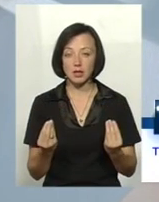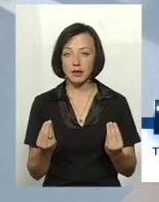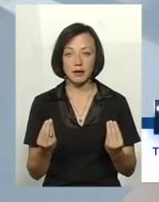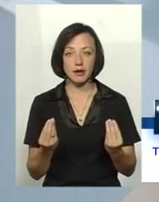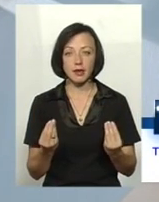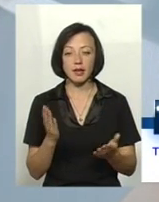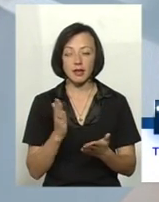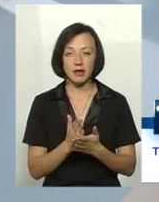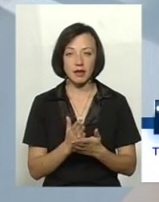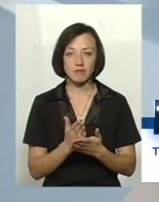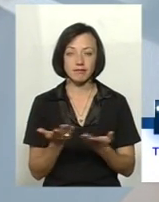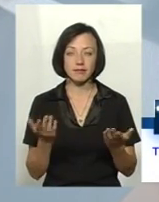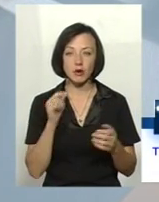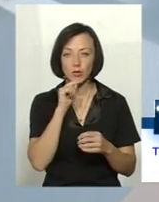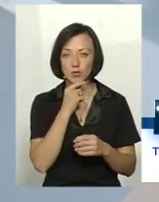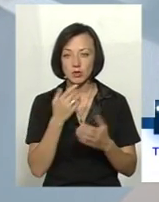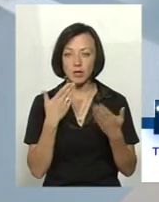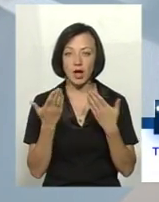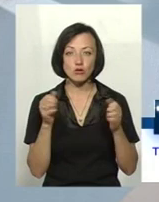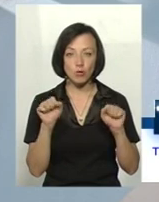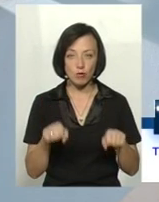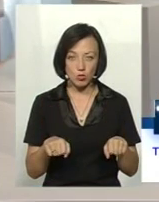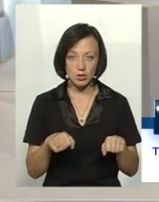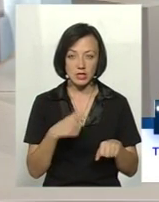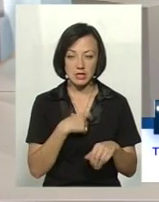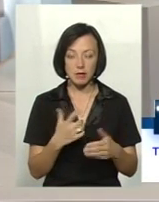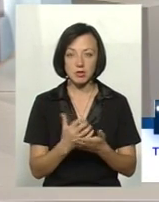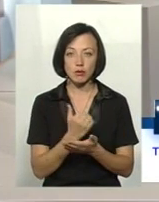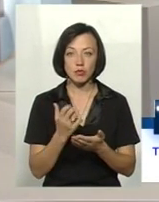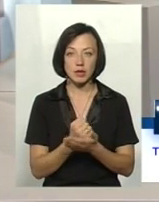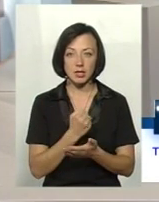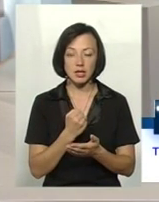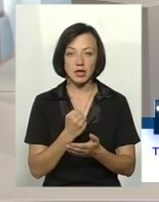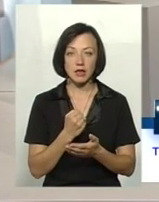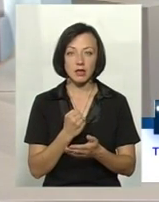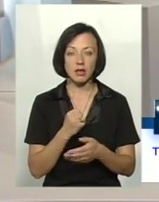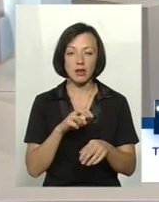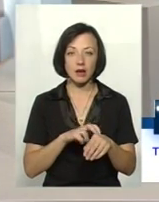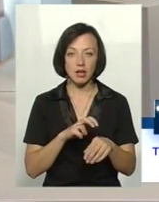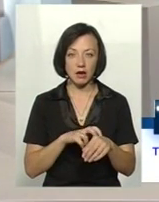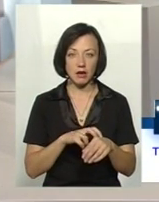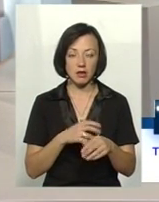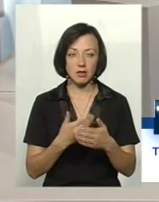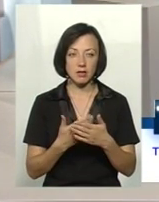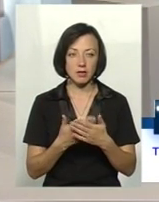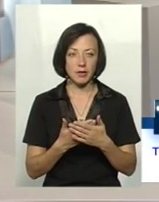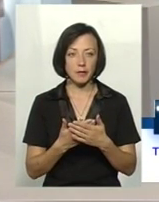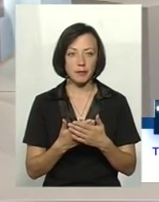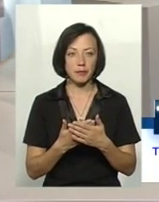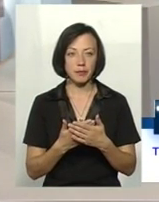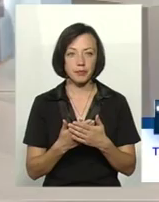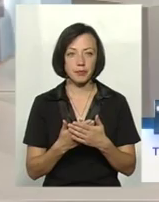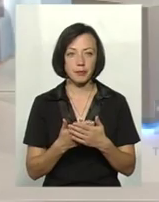є економічний підхід. Якщо може на себе заробити ветеринарний спеціаліст в даному населеному